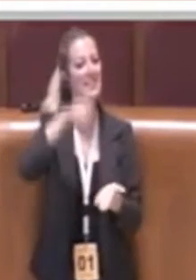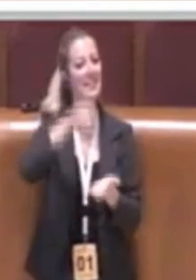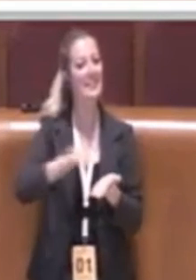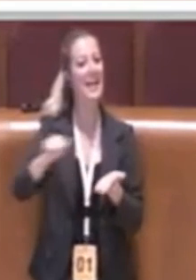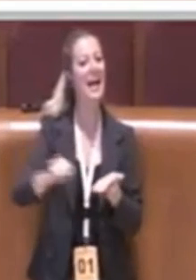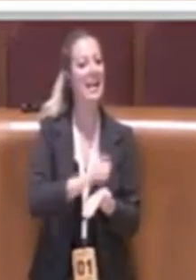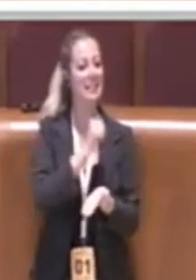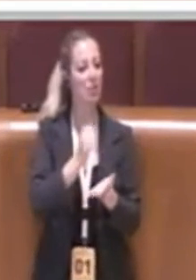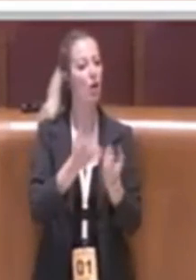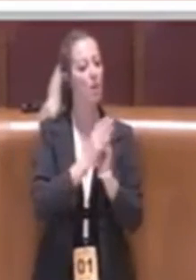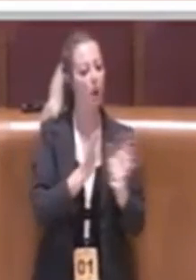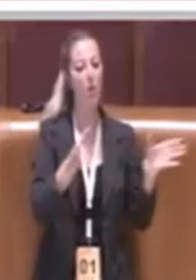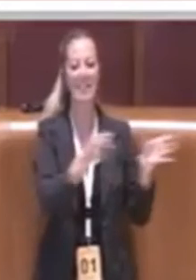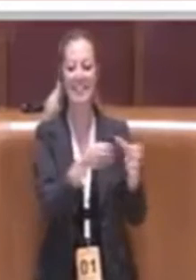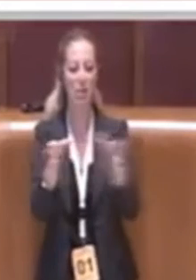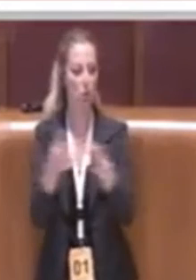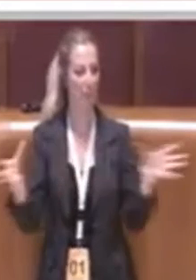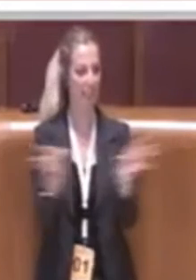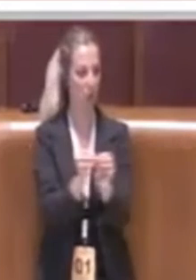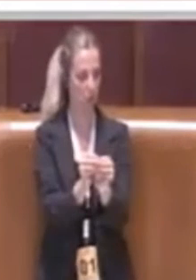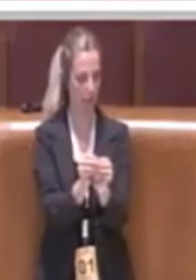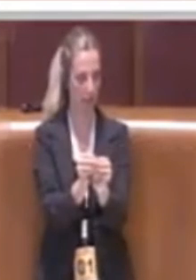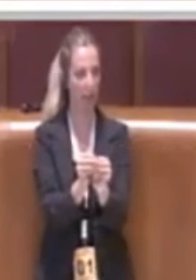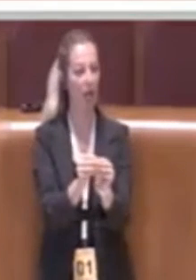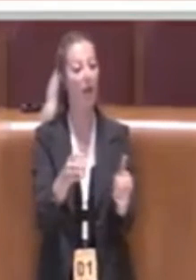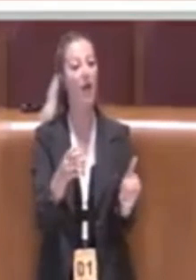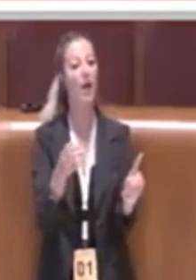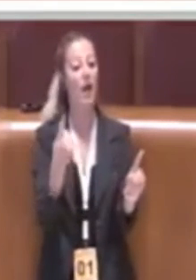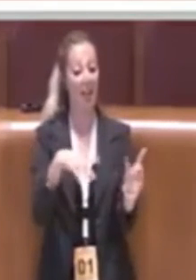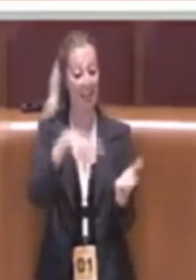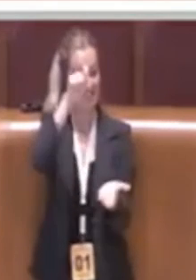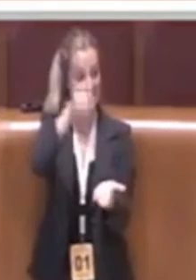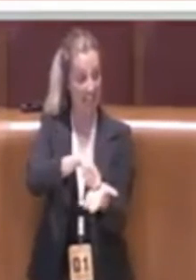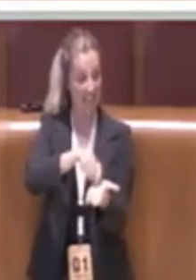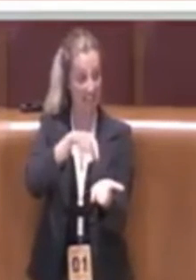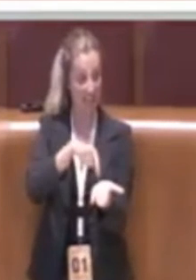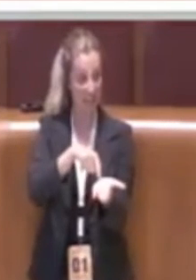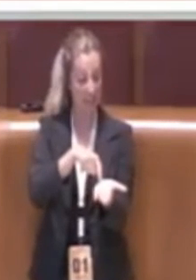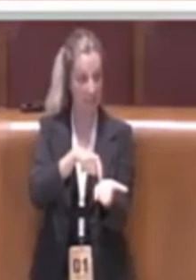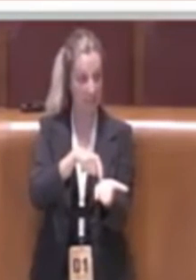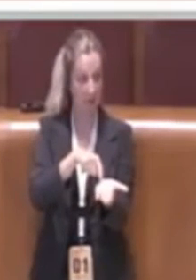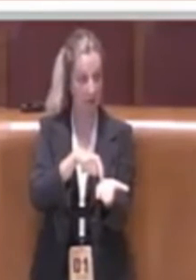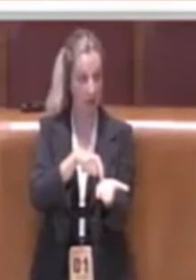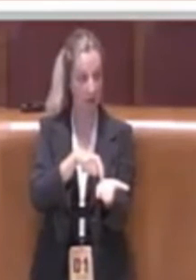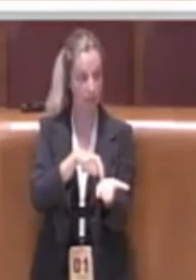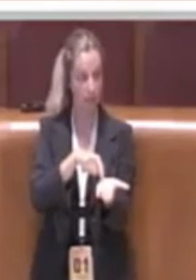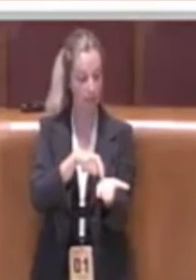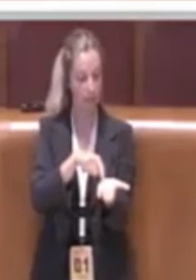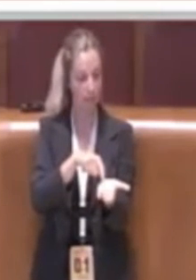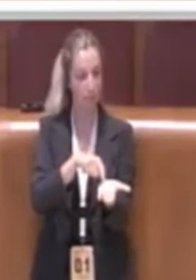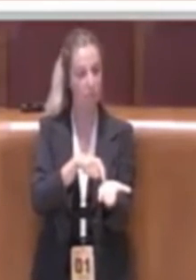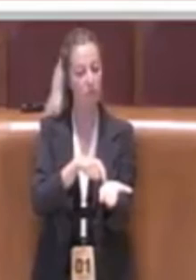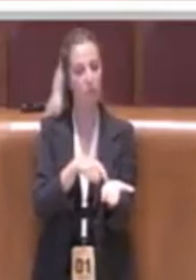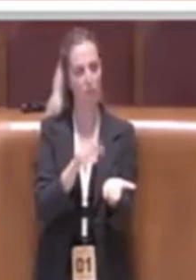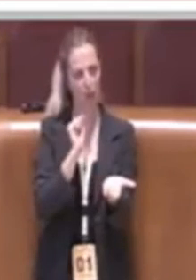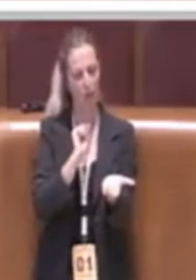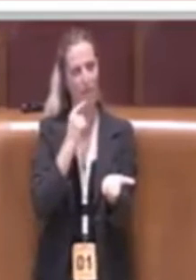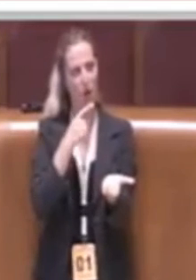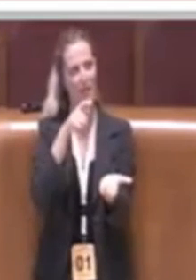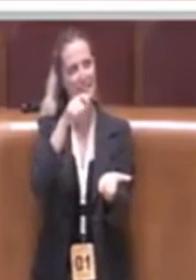sezioni riunite che per quanto possa andare a esplicitare un aspetto